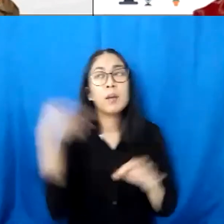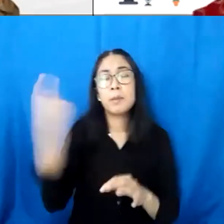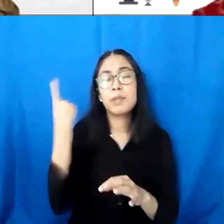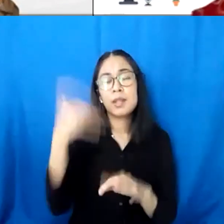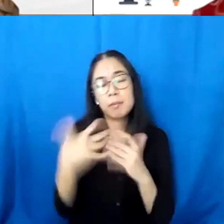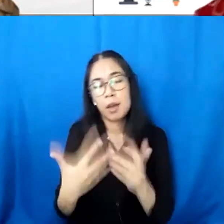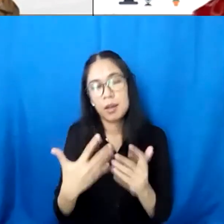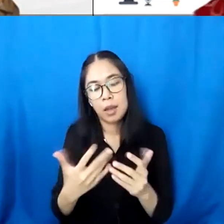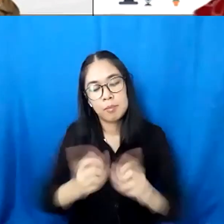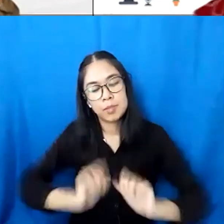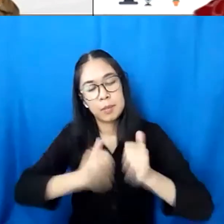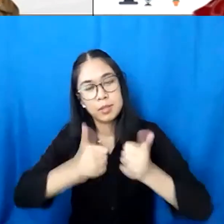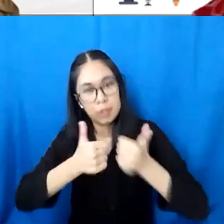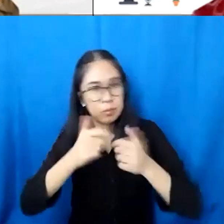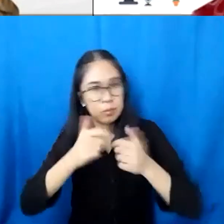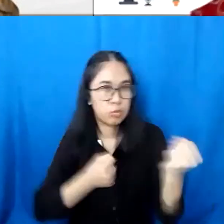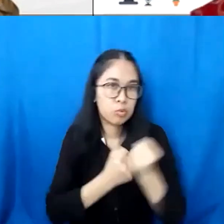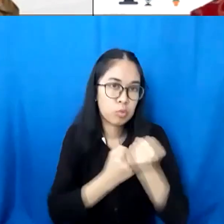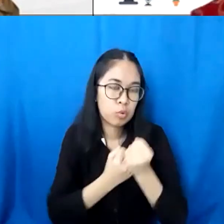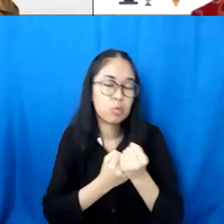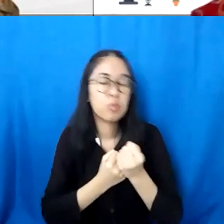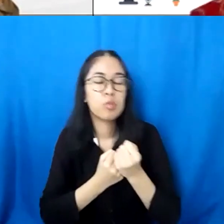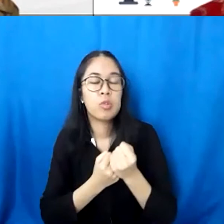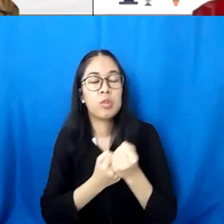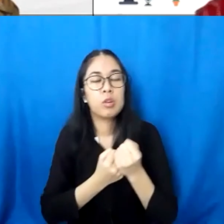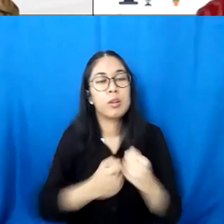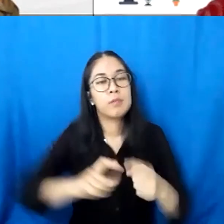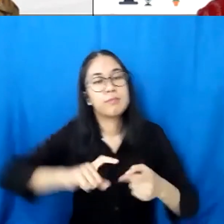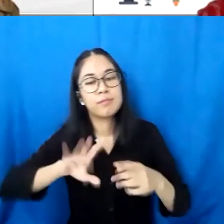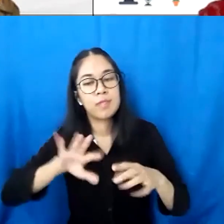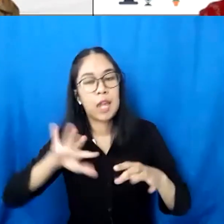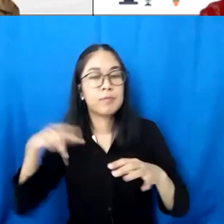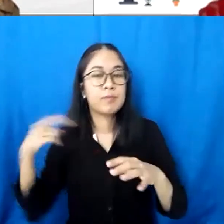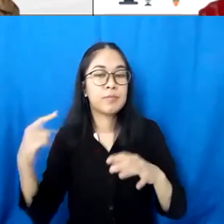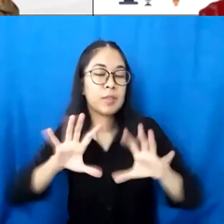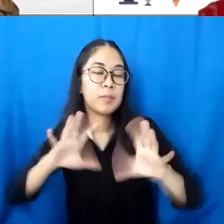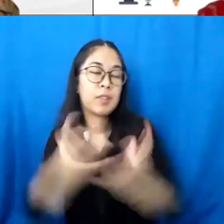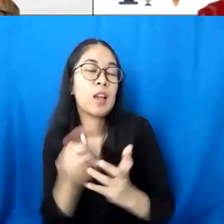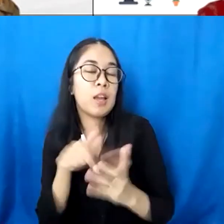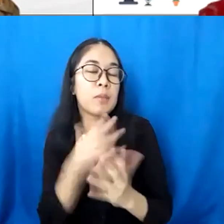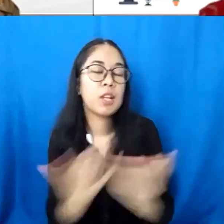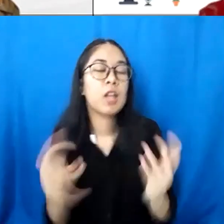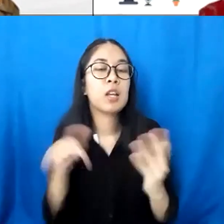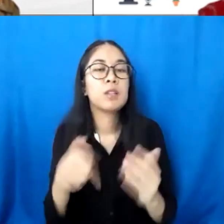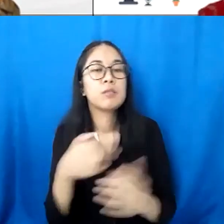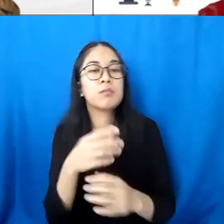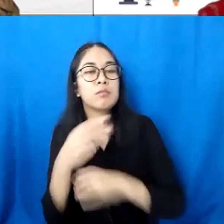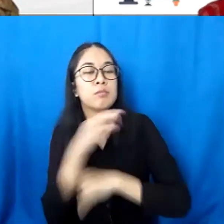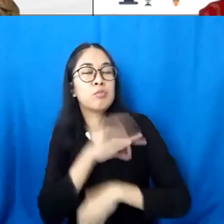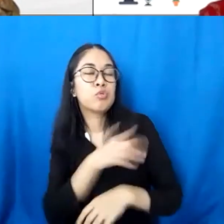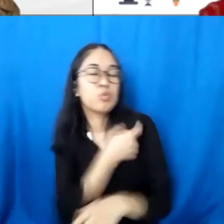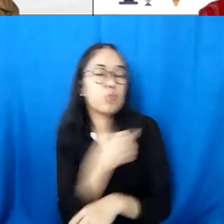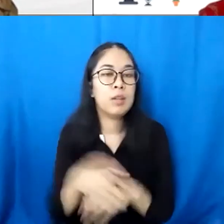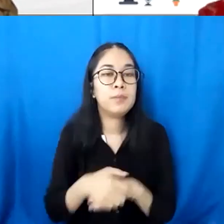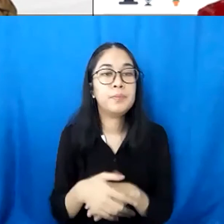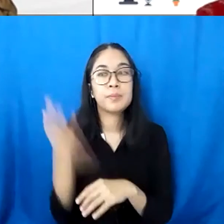mendukung saudara-saudara kita yang kurang beruntung yang terakhir adalah bagaimana tadi Human Capital Index kita